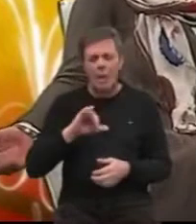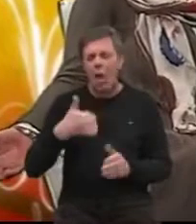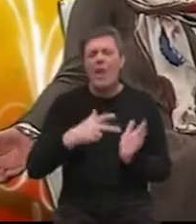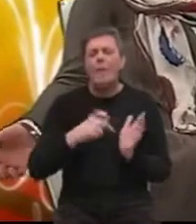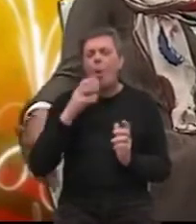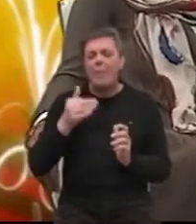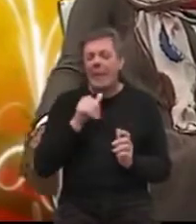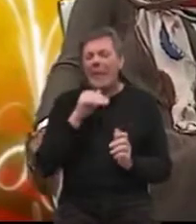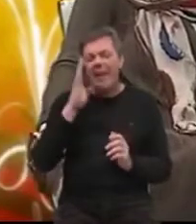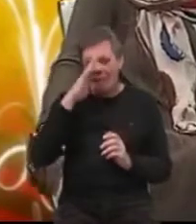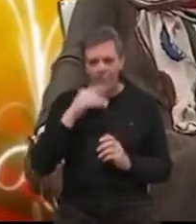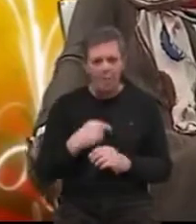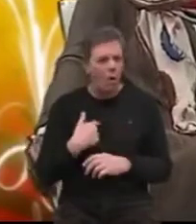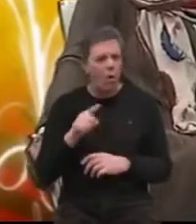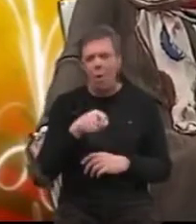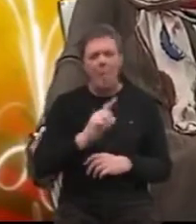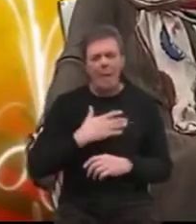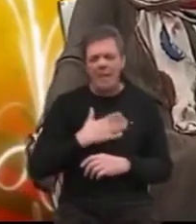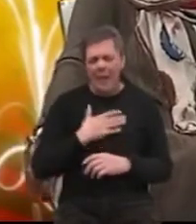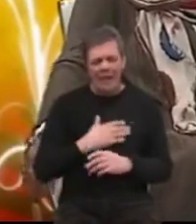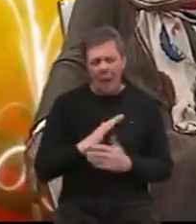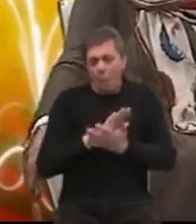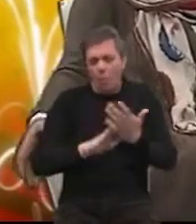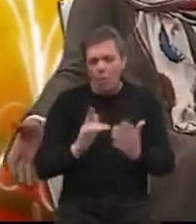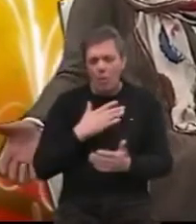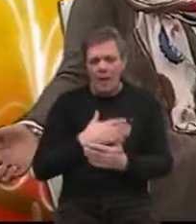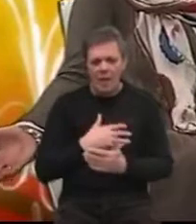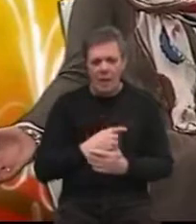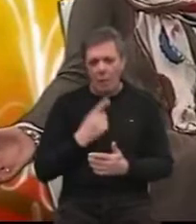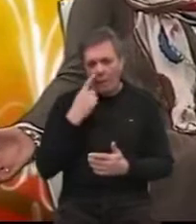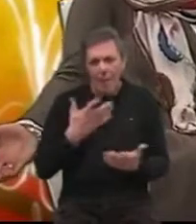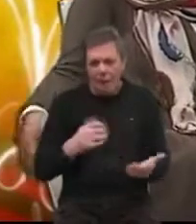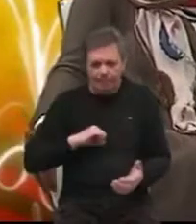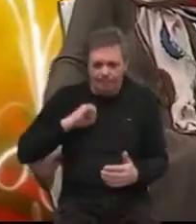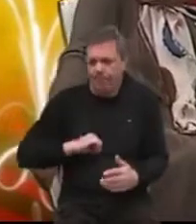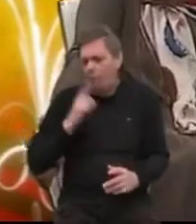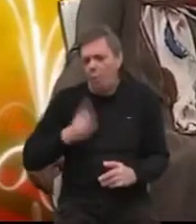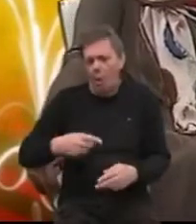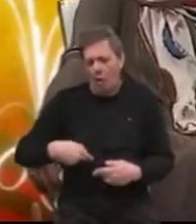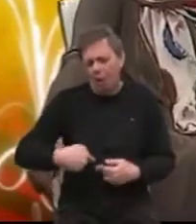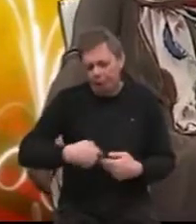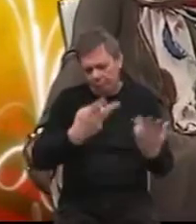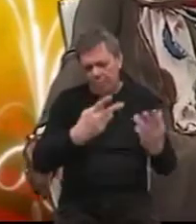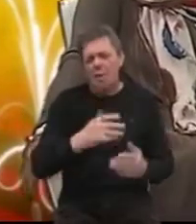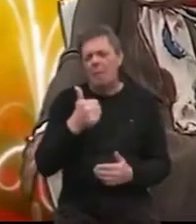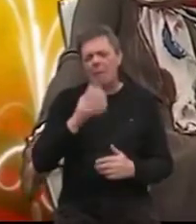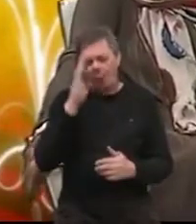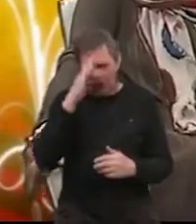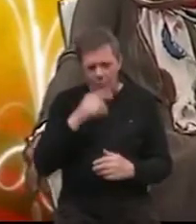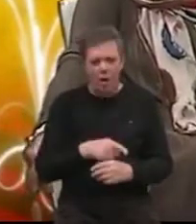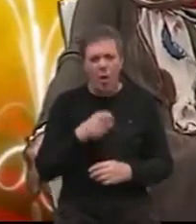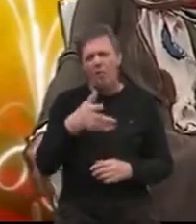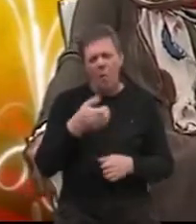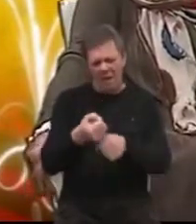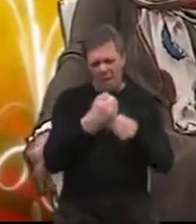Jankomir ili u Vrapće. Ona nije htjela iz početka, ali onda vidjela da mora. On je otišao prvo u Vrapće, onda ga je ona